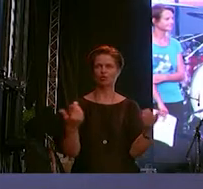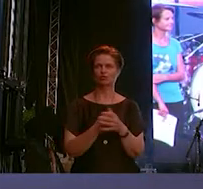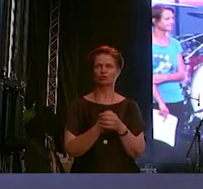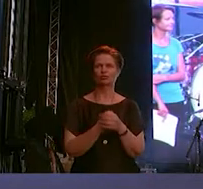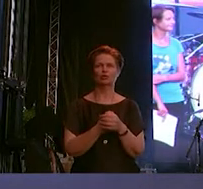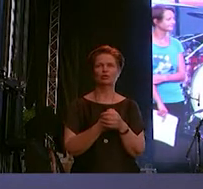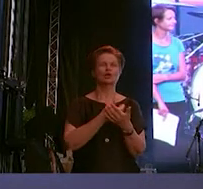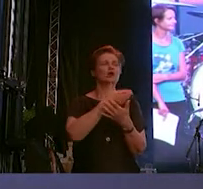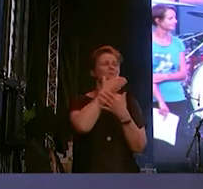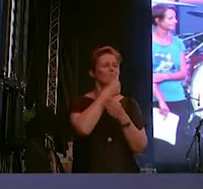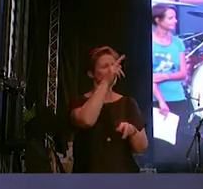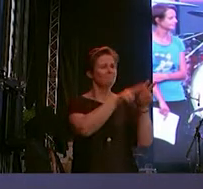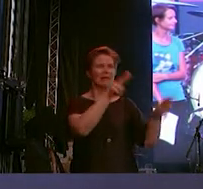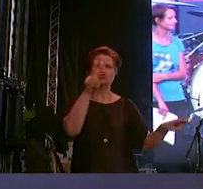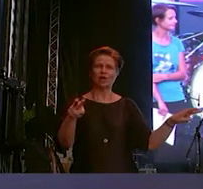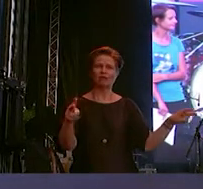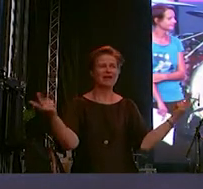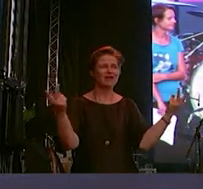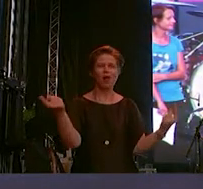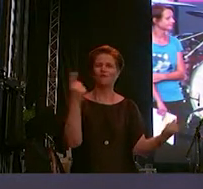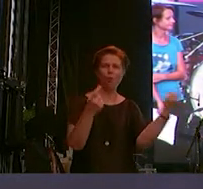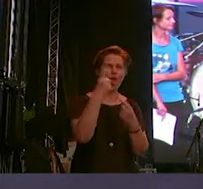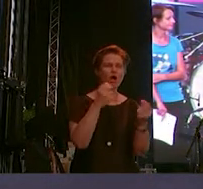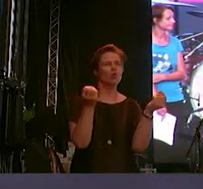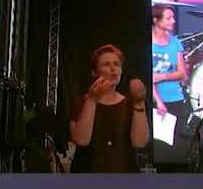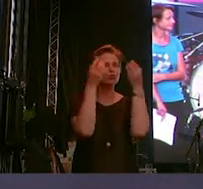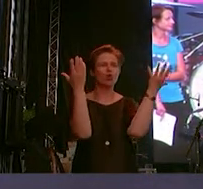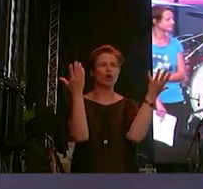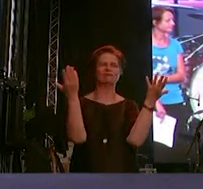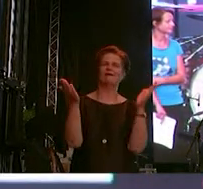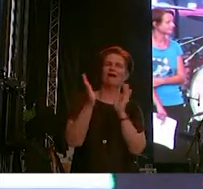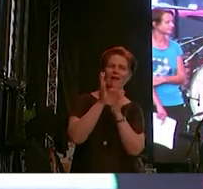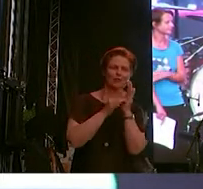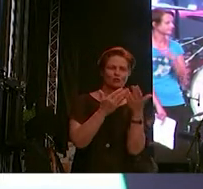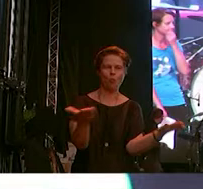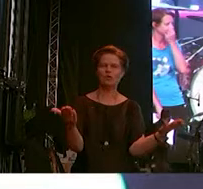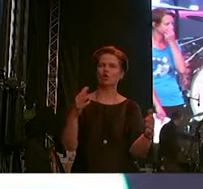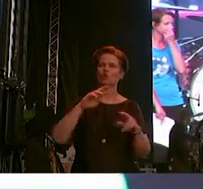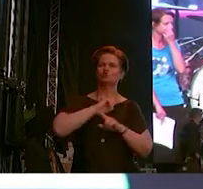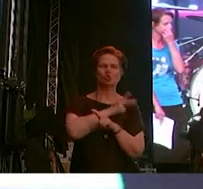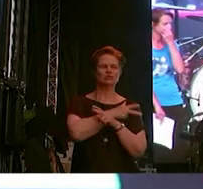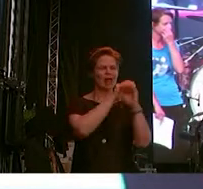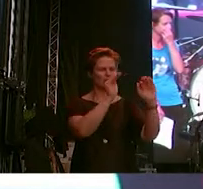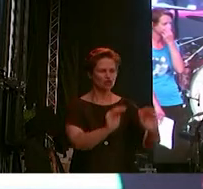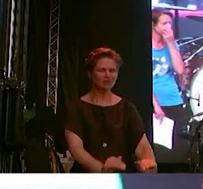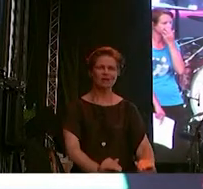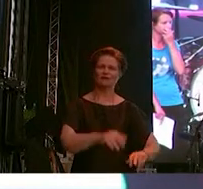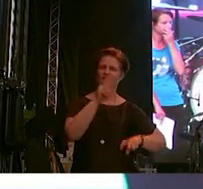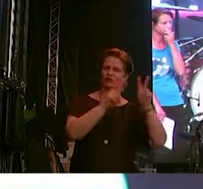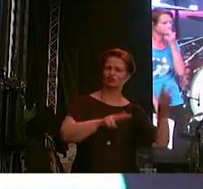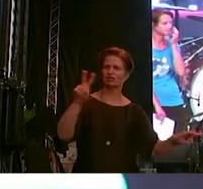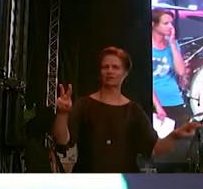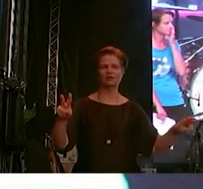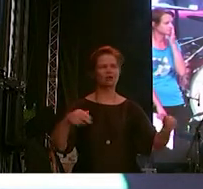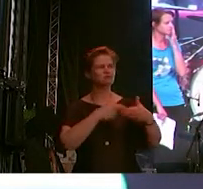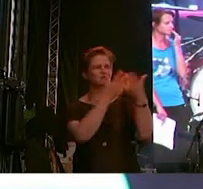Menschen unterschiedliche Herkunft, Kulturen, Religionen, soziale Schichten und unterschiedliche Älter.